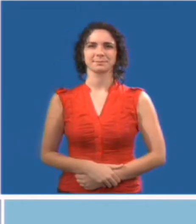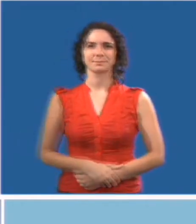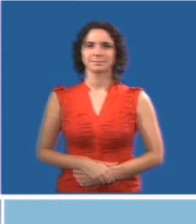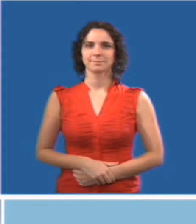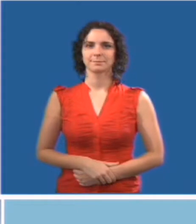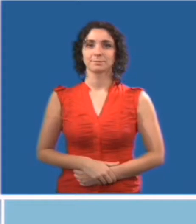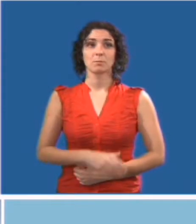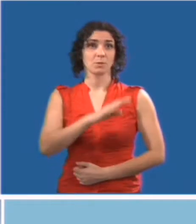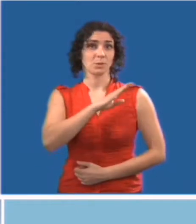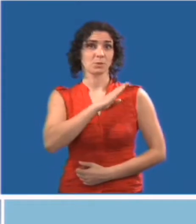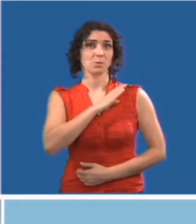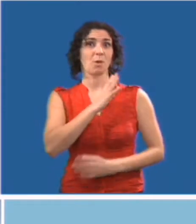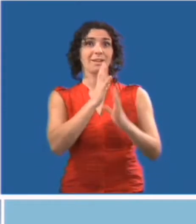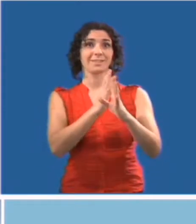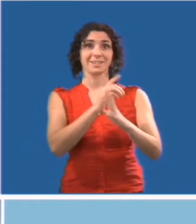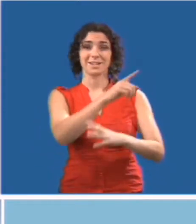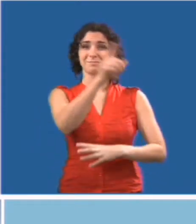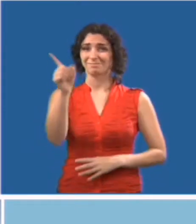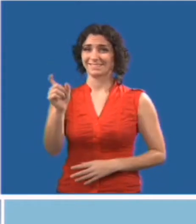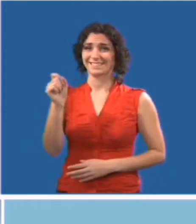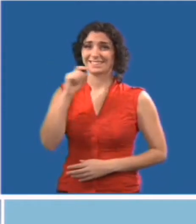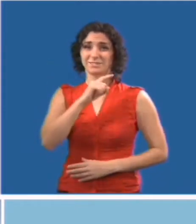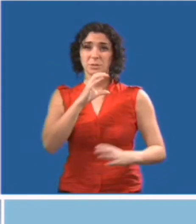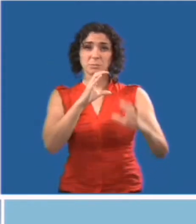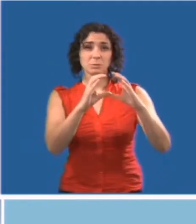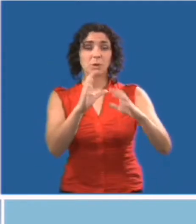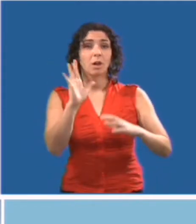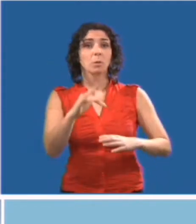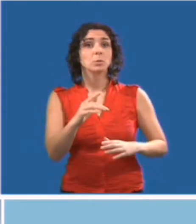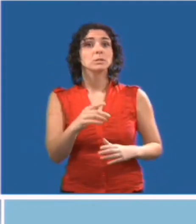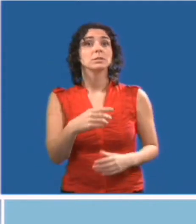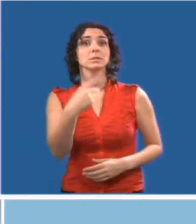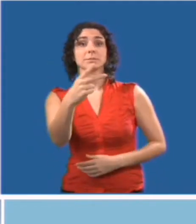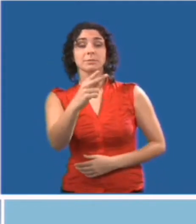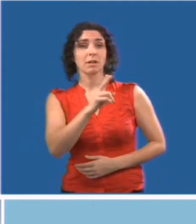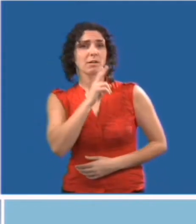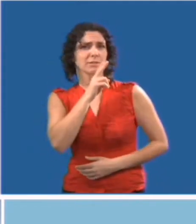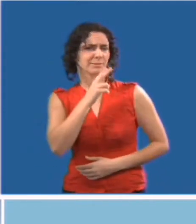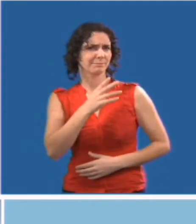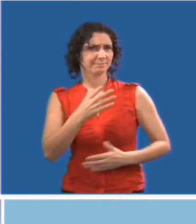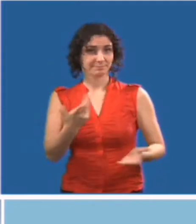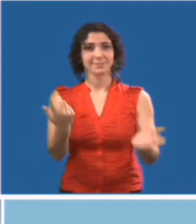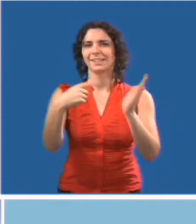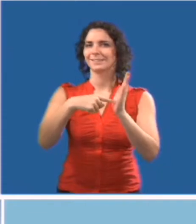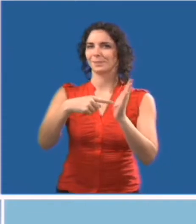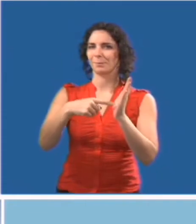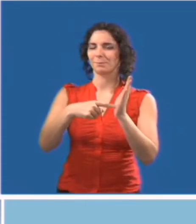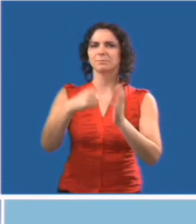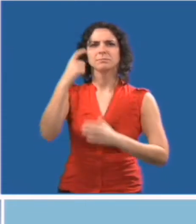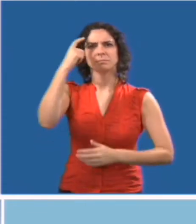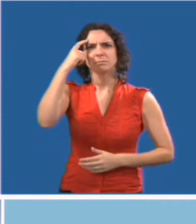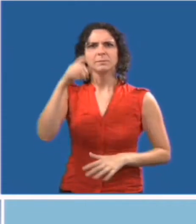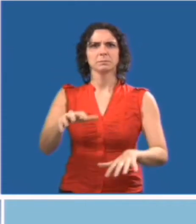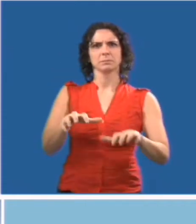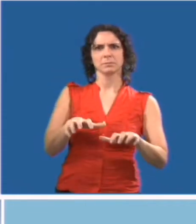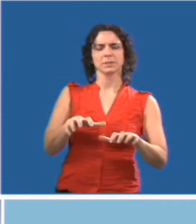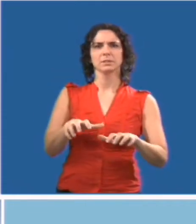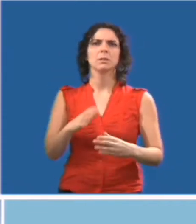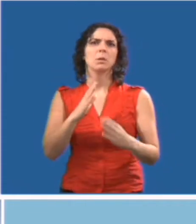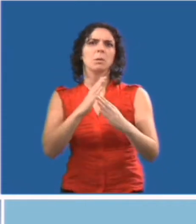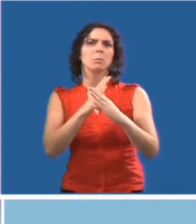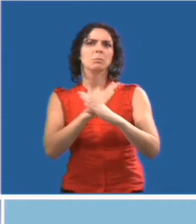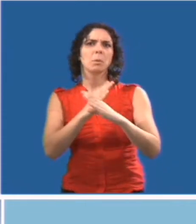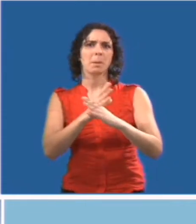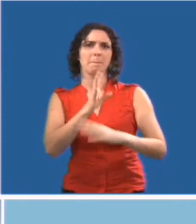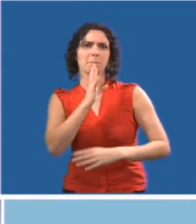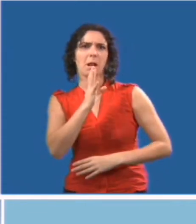Certains clients peuvent avoir de la difficulté à communiquer en raison d'un handicap. La paralysie cérébrale,